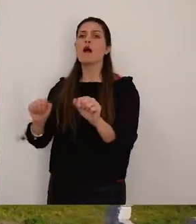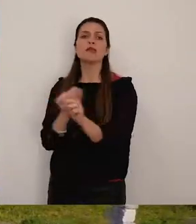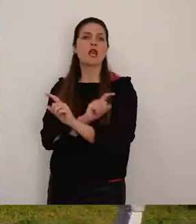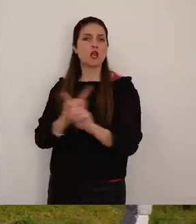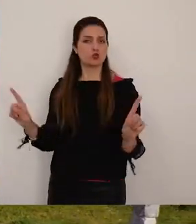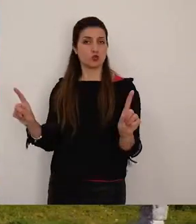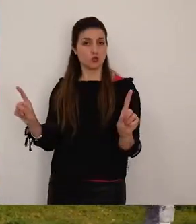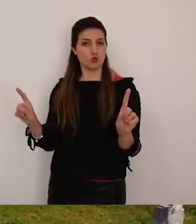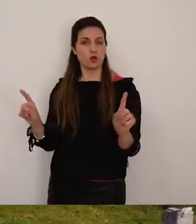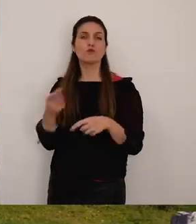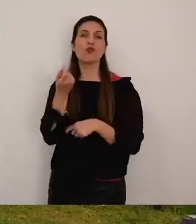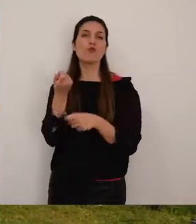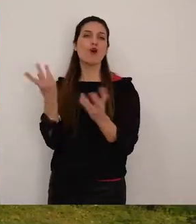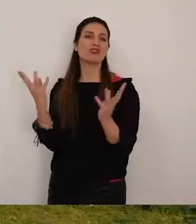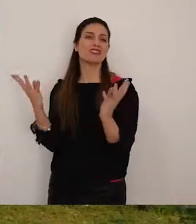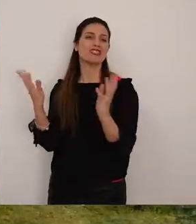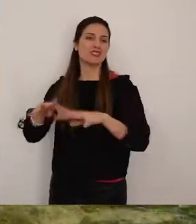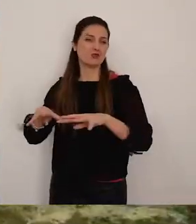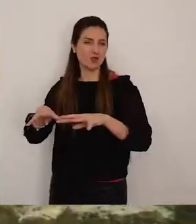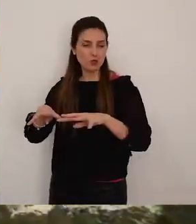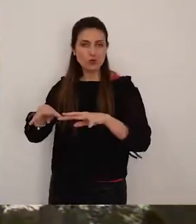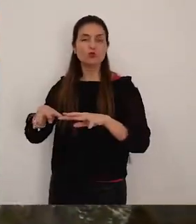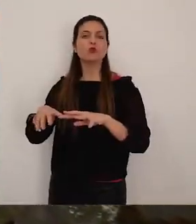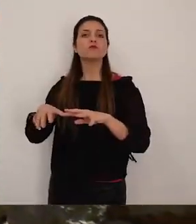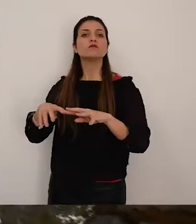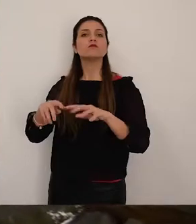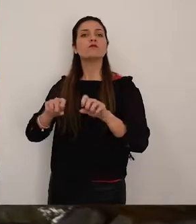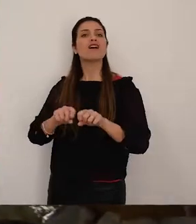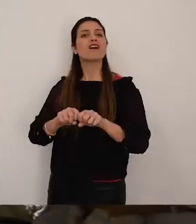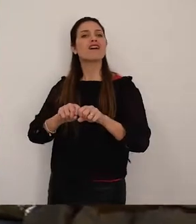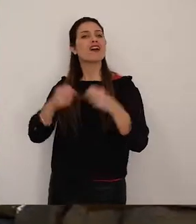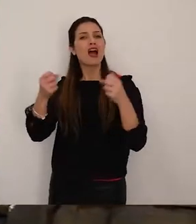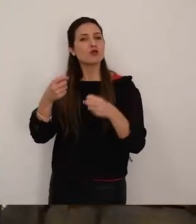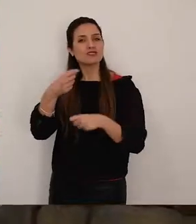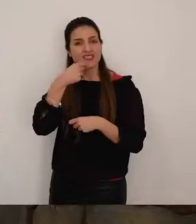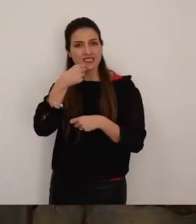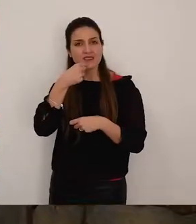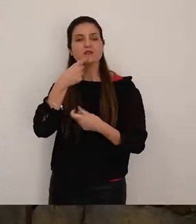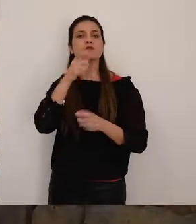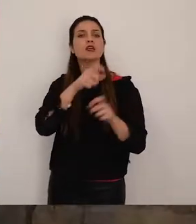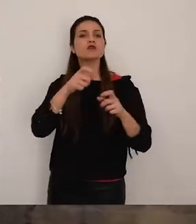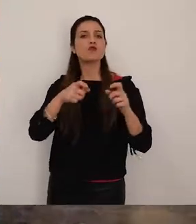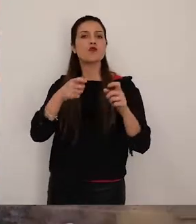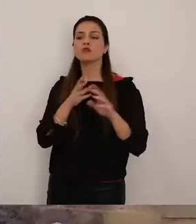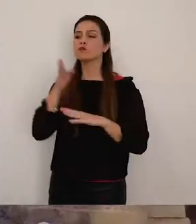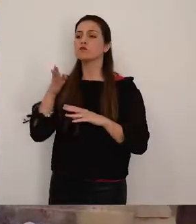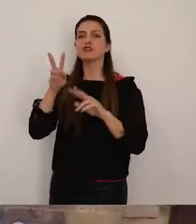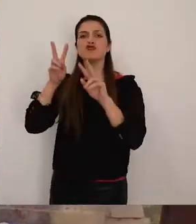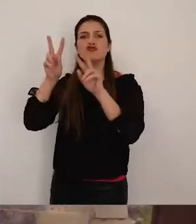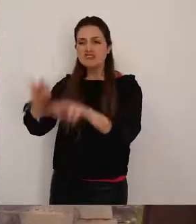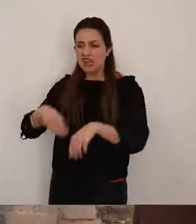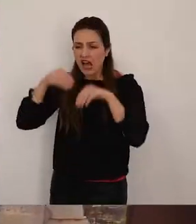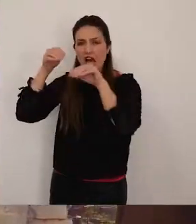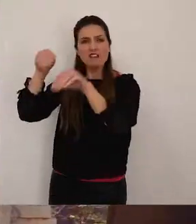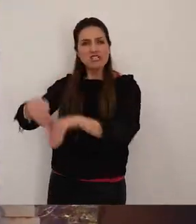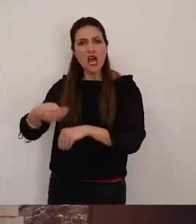parte della colpa della distruzione del borgo è da attribuirsi a tutti quegli improvvisati e ignoti cercatori di tesori che nel corso del